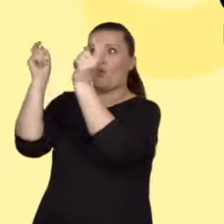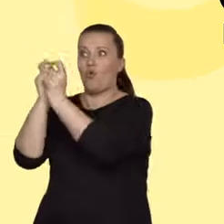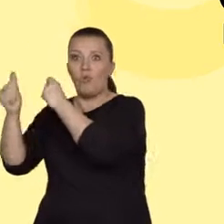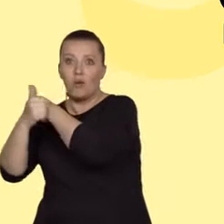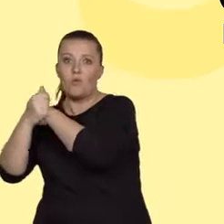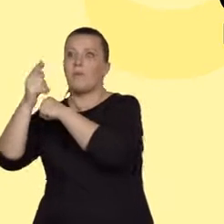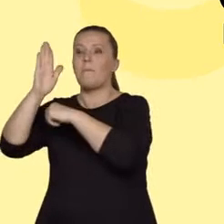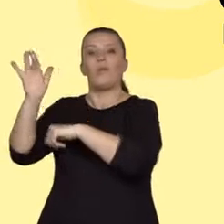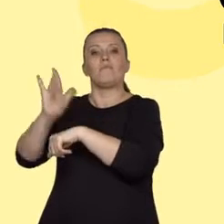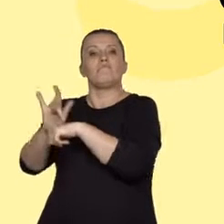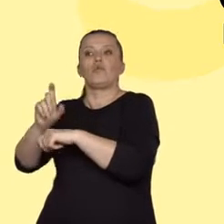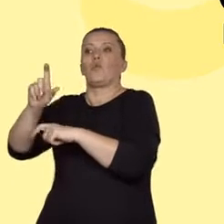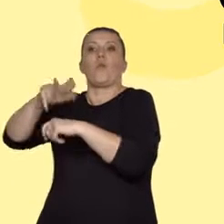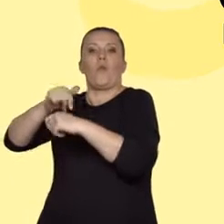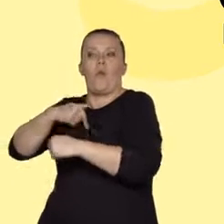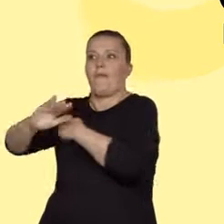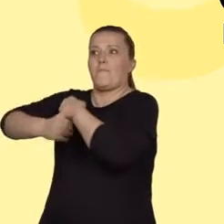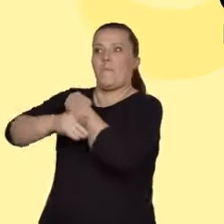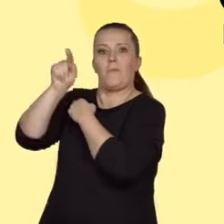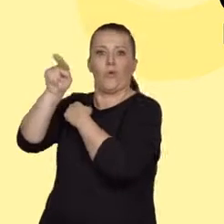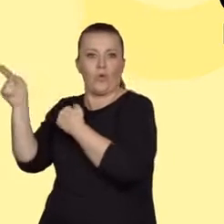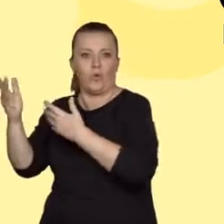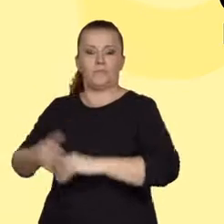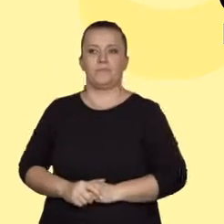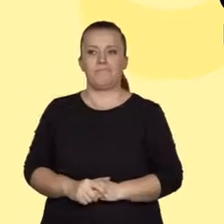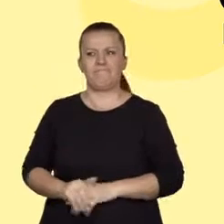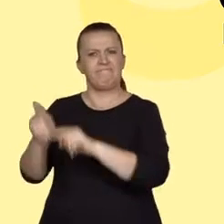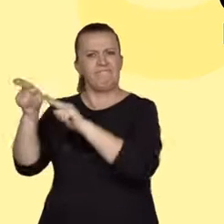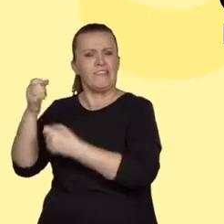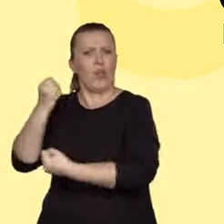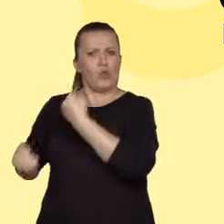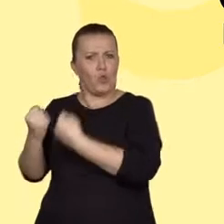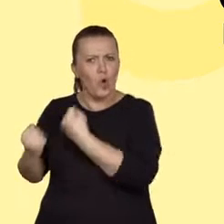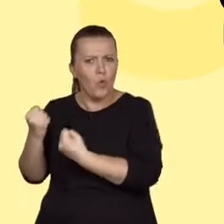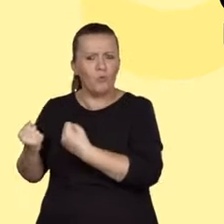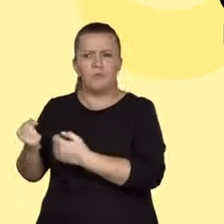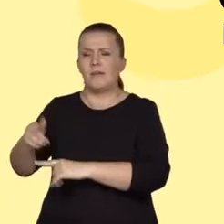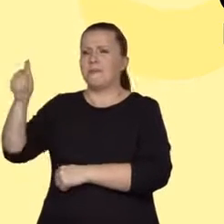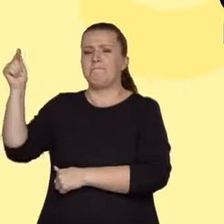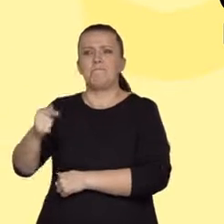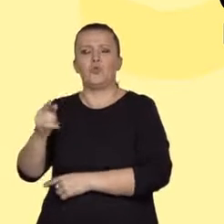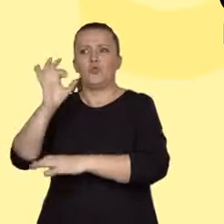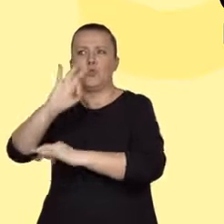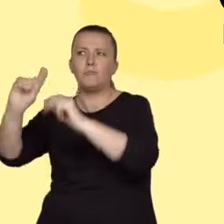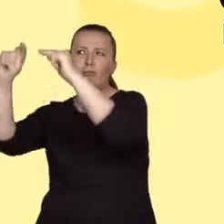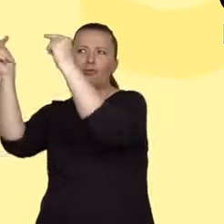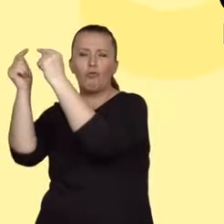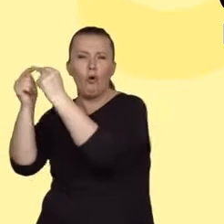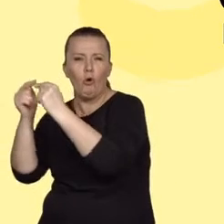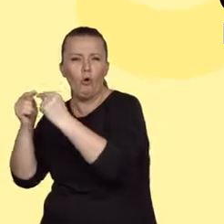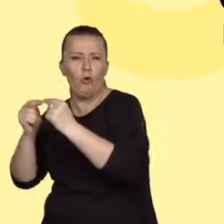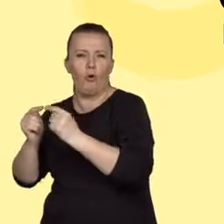przeważający. Ten drugi rodzaj jest trudniejszy. Wymaga dobrego wyczucia siły argumentów i umiejętności